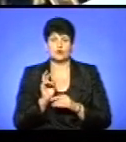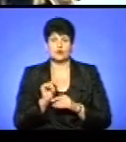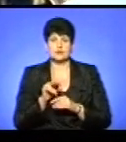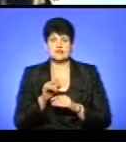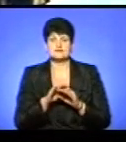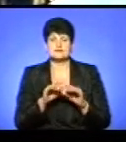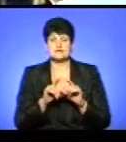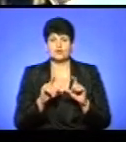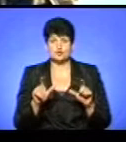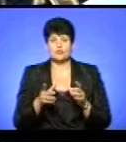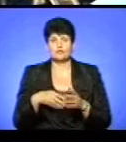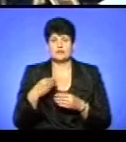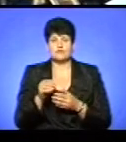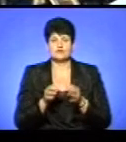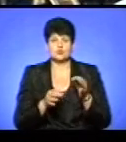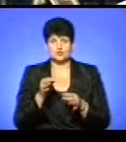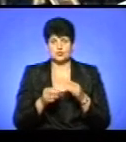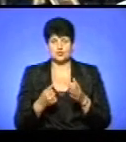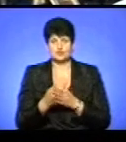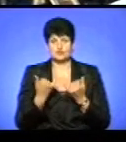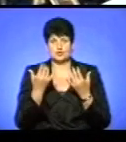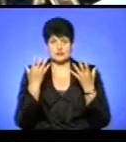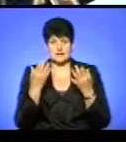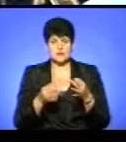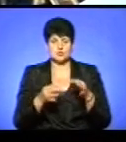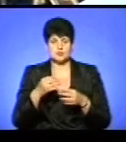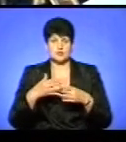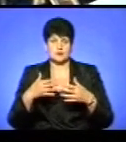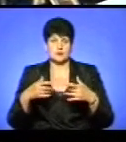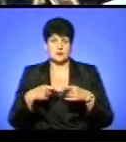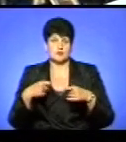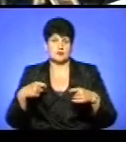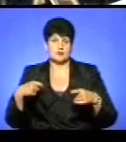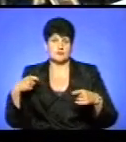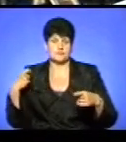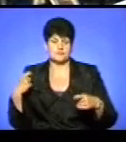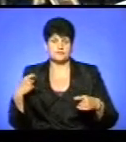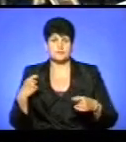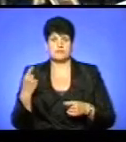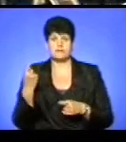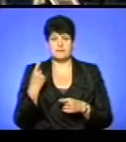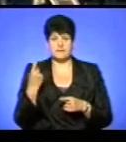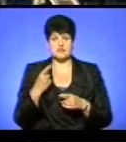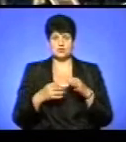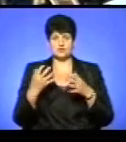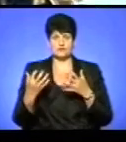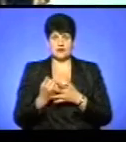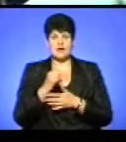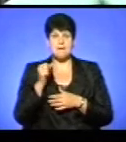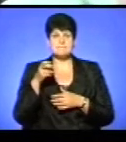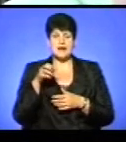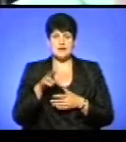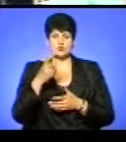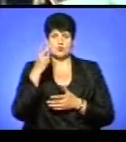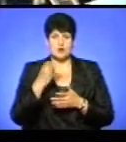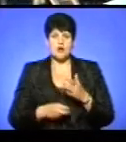подав в суд, суди до сьогоднішнього дня тривають, першу інстанцію я виграв, апеляцію програв, і